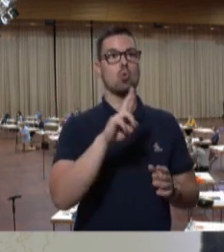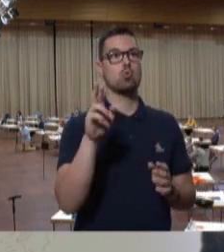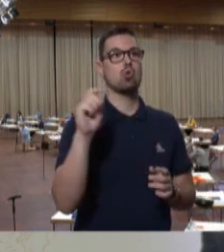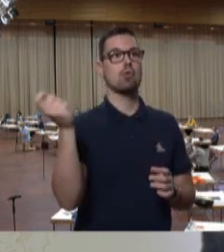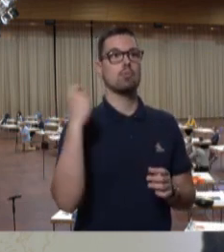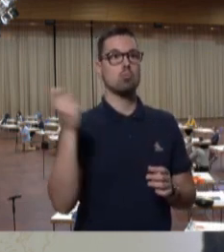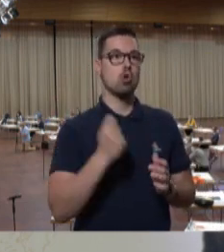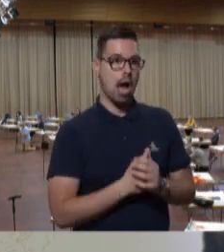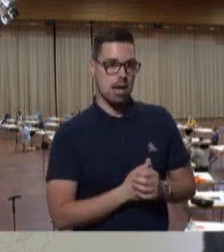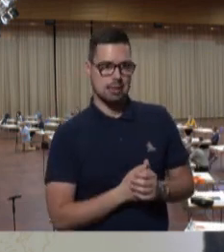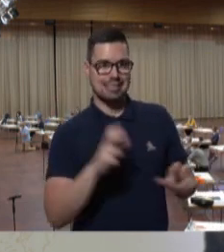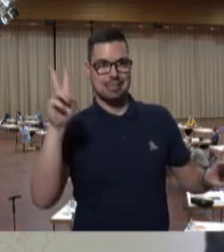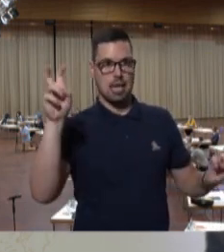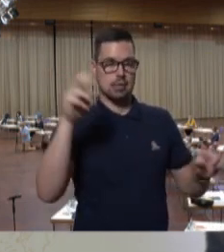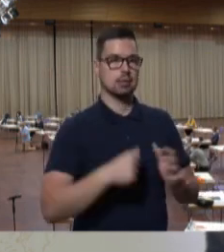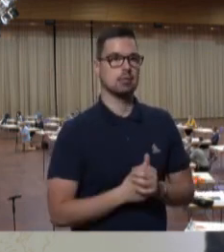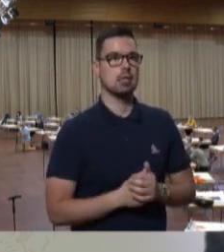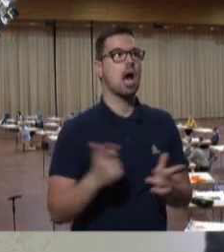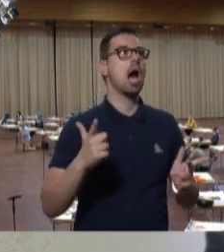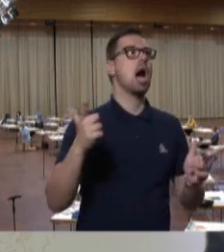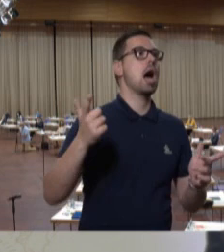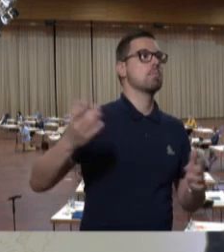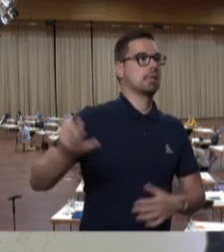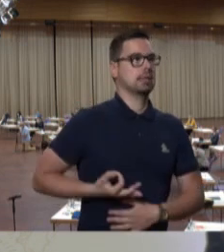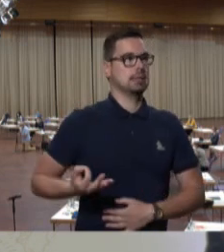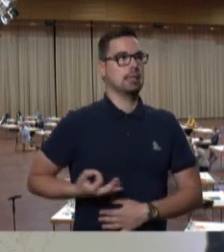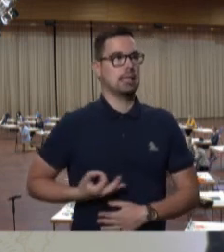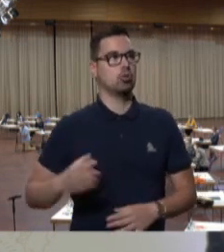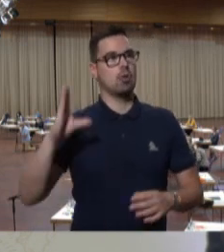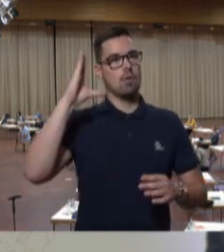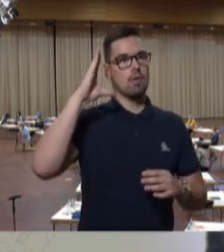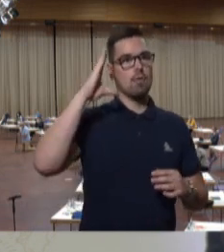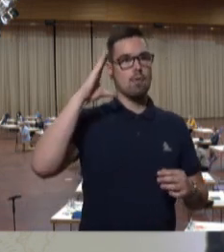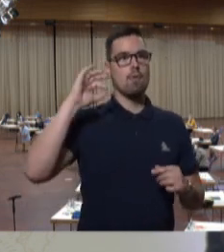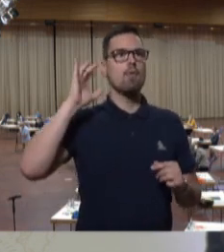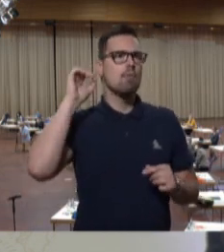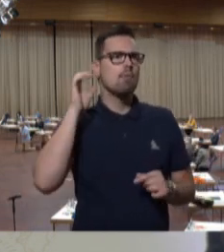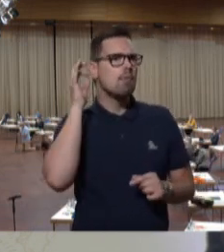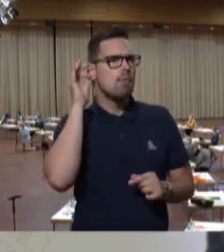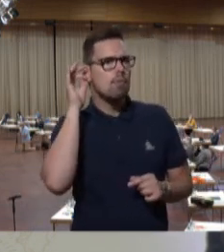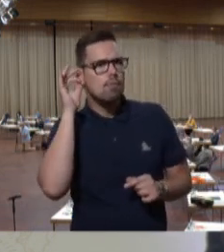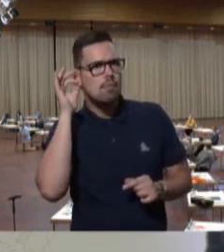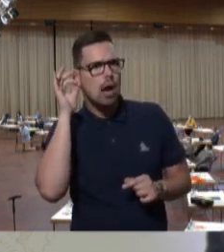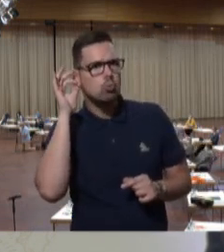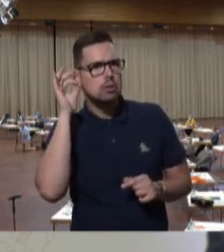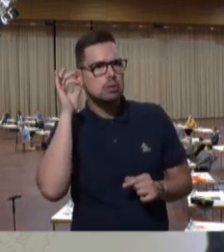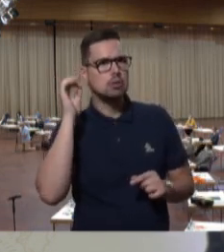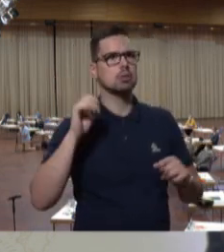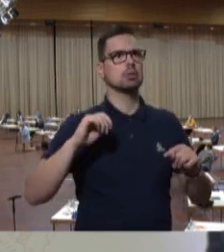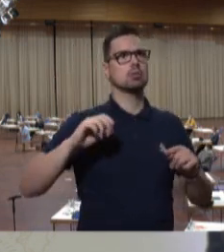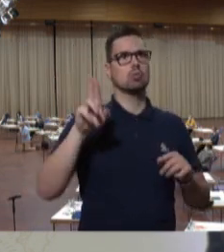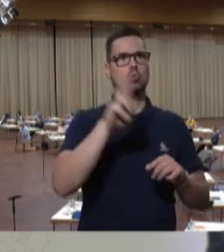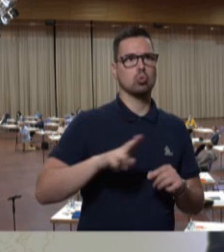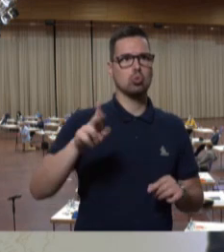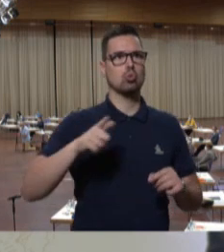.2019. Aber die saarländischen Delegierten, die Frauenunion und eine ganze Menge Merkel-Versteher haben sich noch mal ein